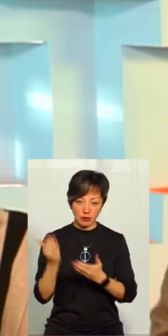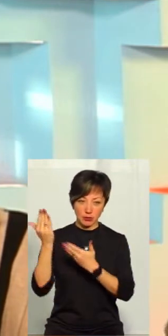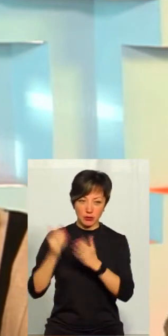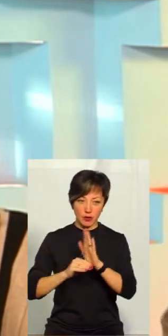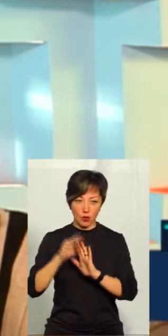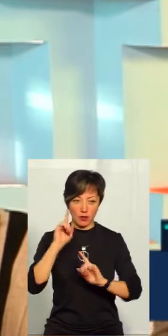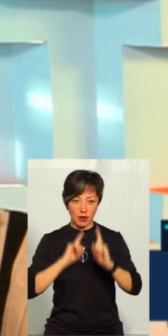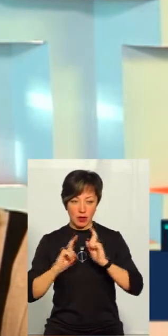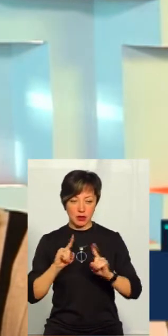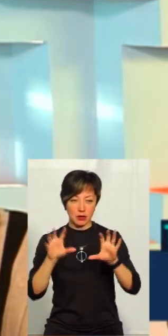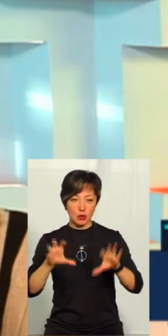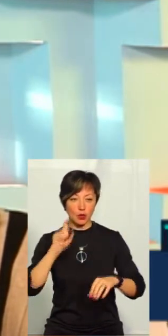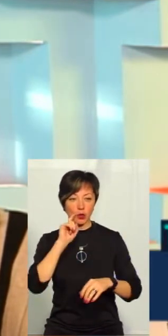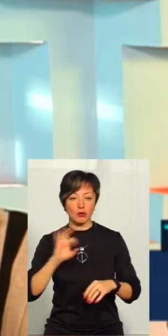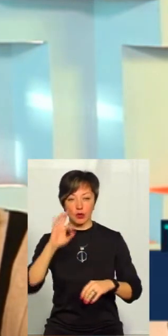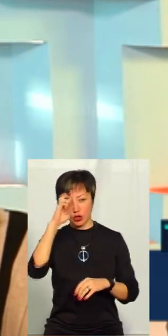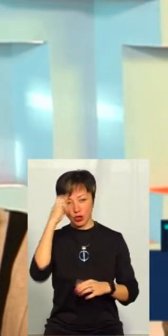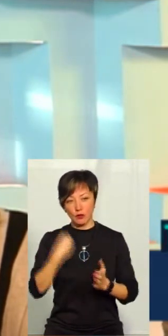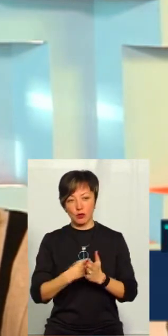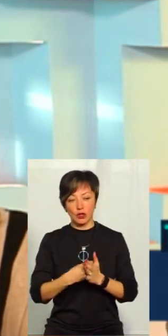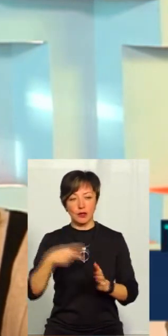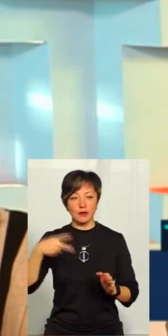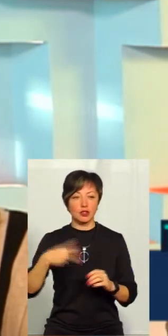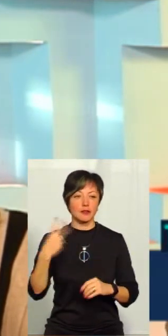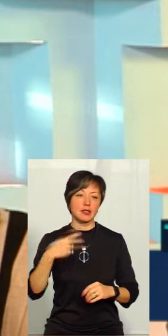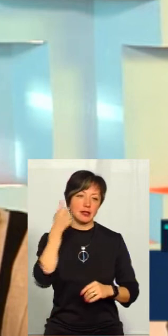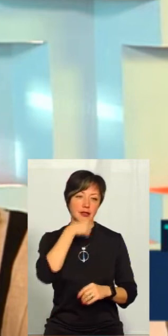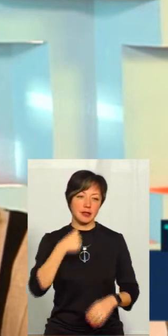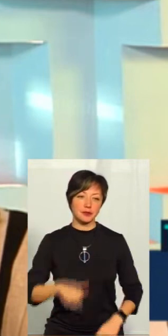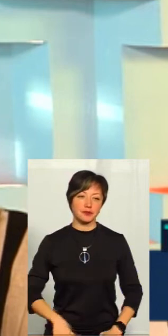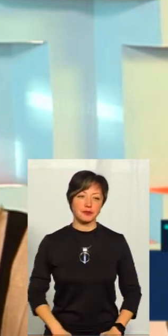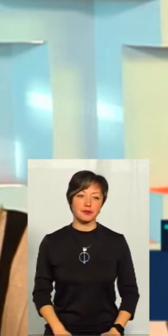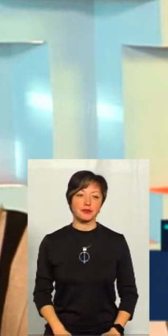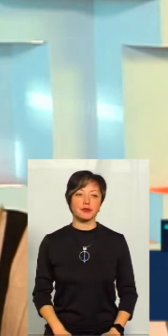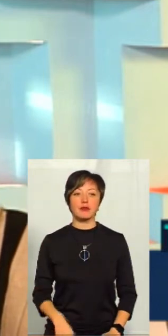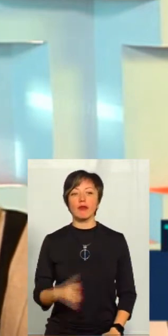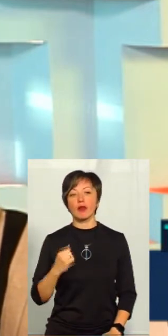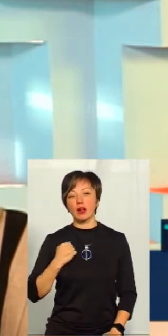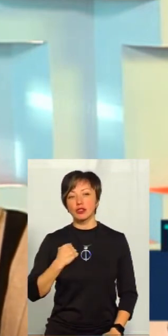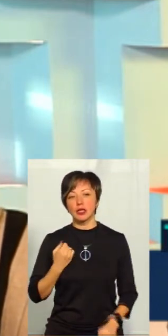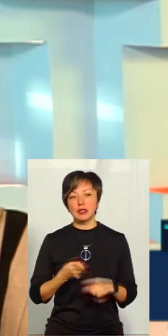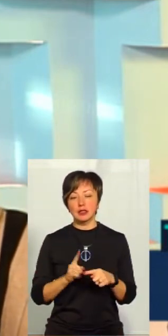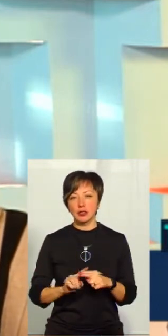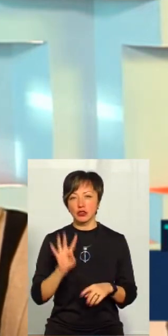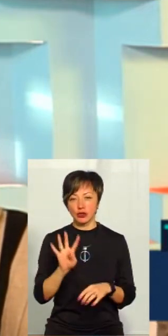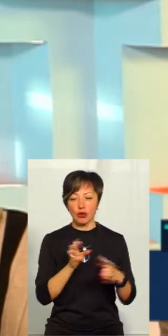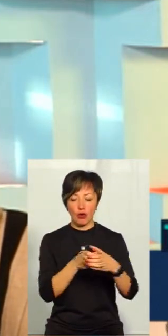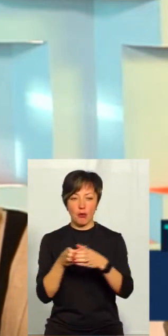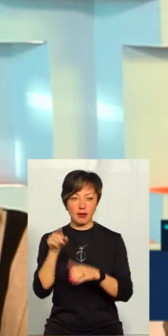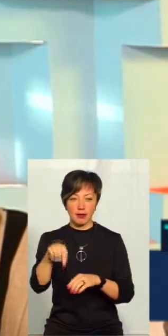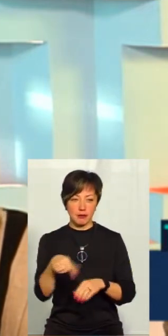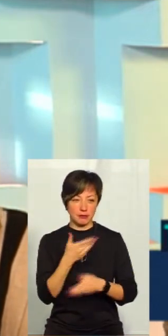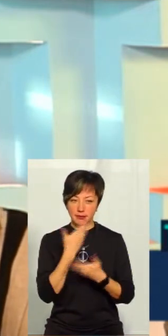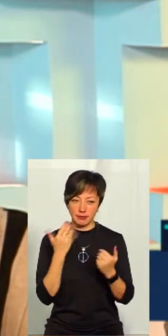Верховна Рада і закон України про державний бюджет на 2020 рік. На жаль, цих чотирьох громад там немає.